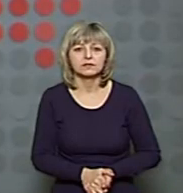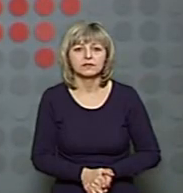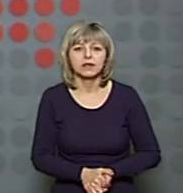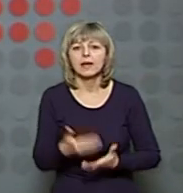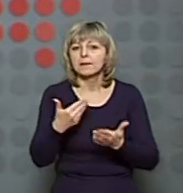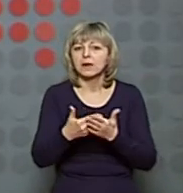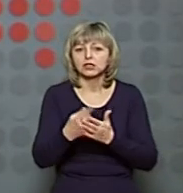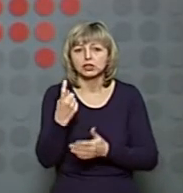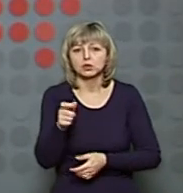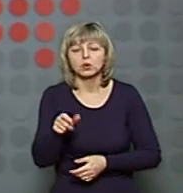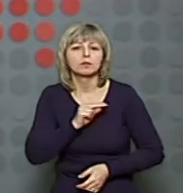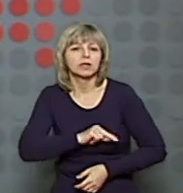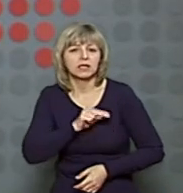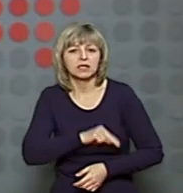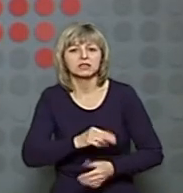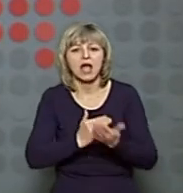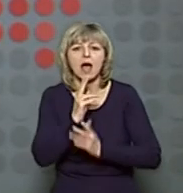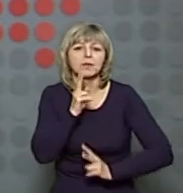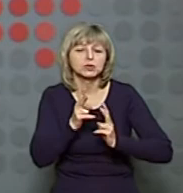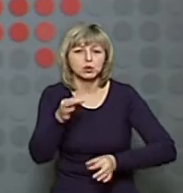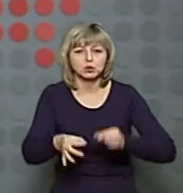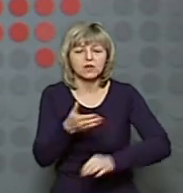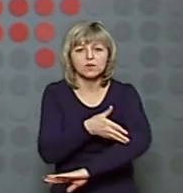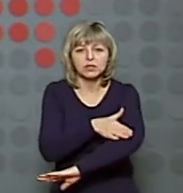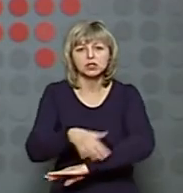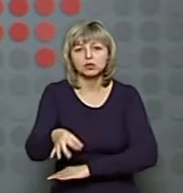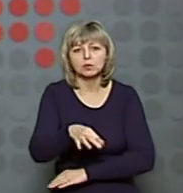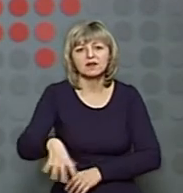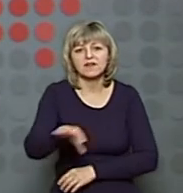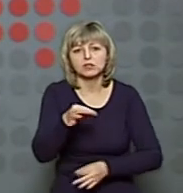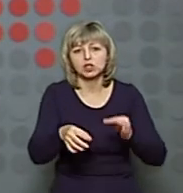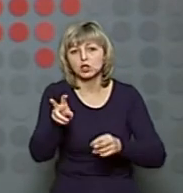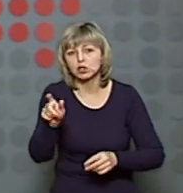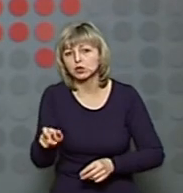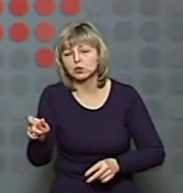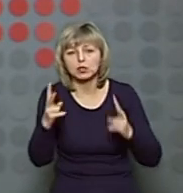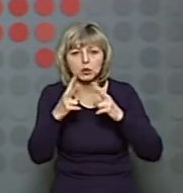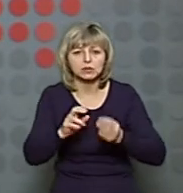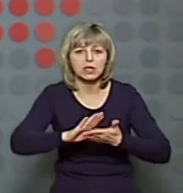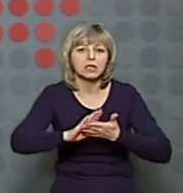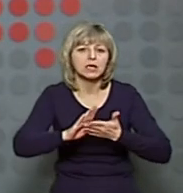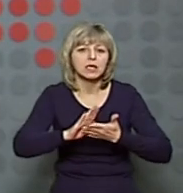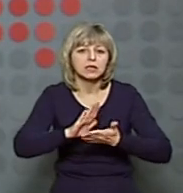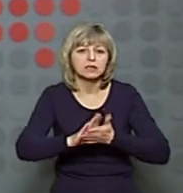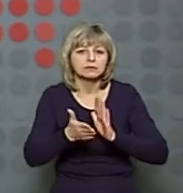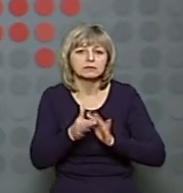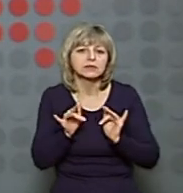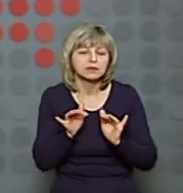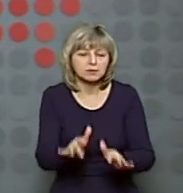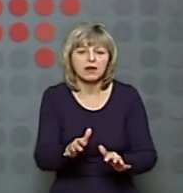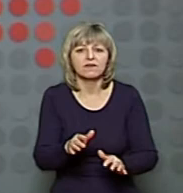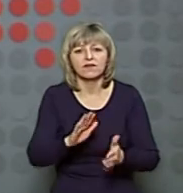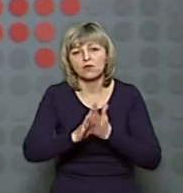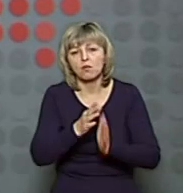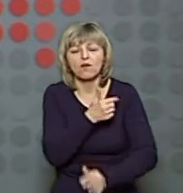Майже сотня людей працює в апеляційному суді Волинської області. Усі судді розглядають справи в умовах карантину. Про це кореспондентом